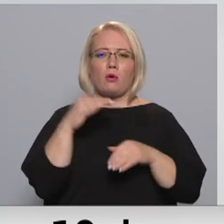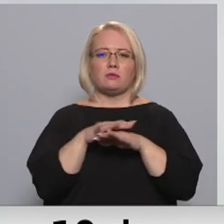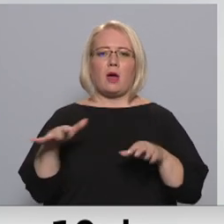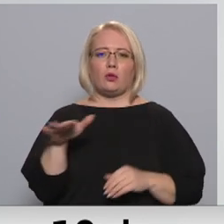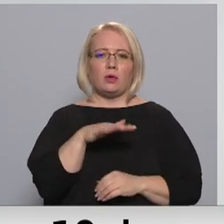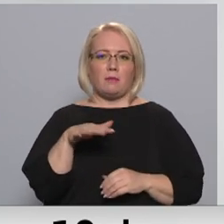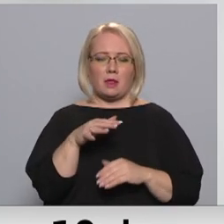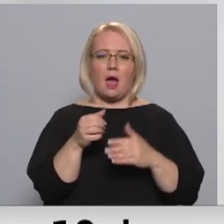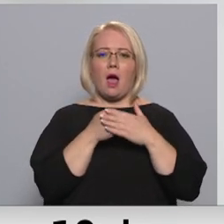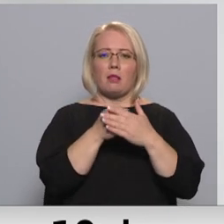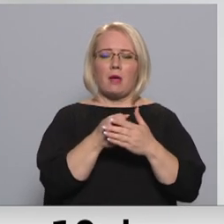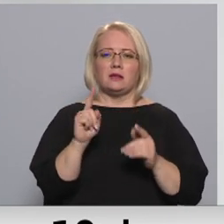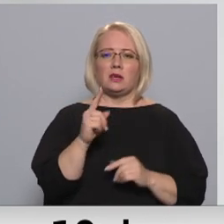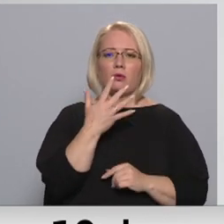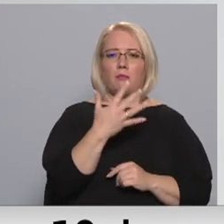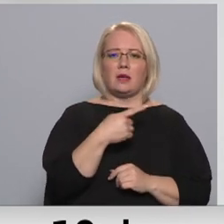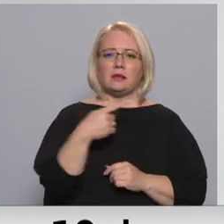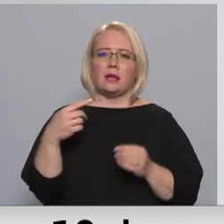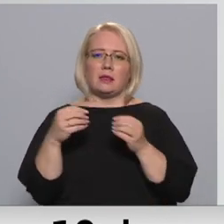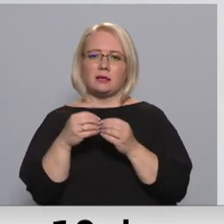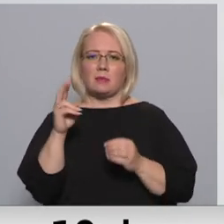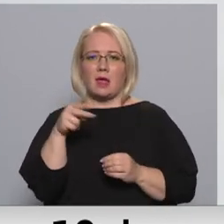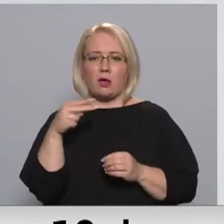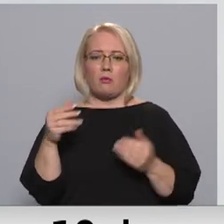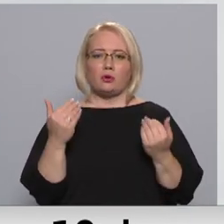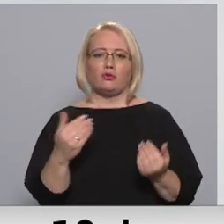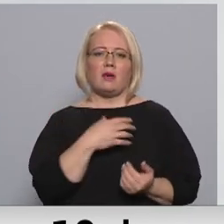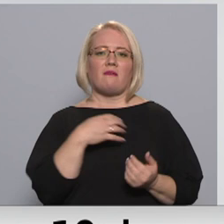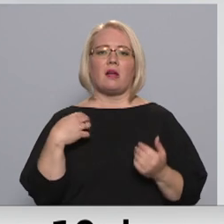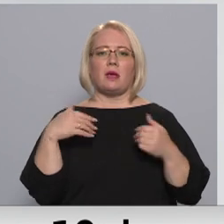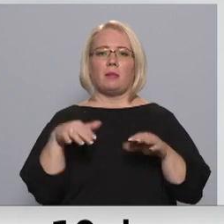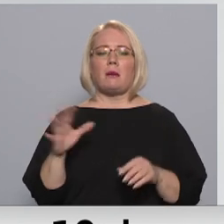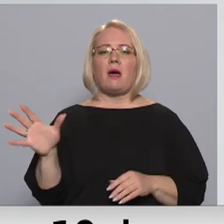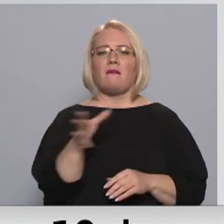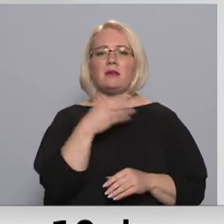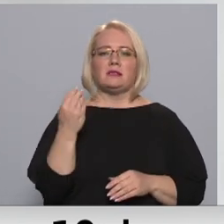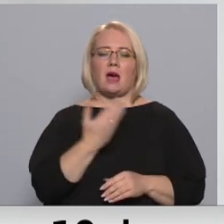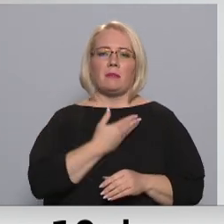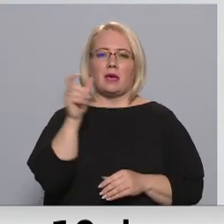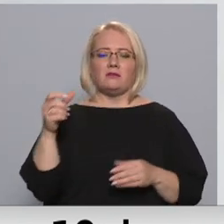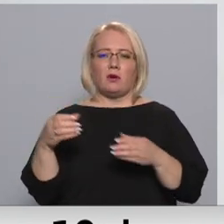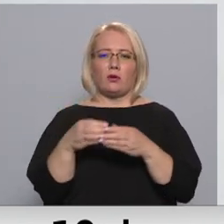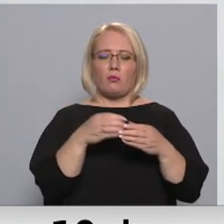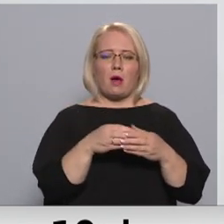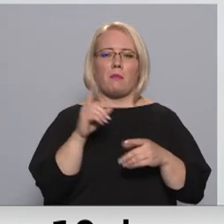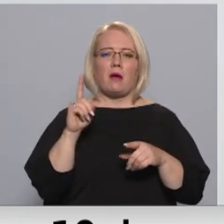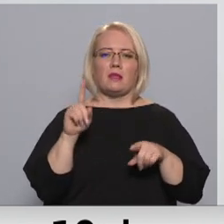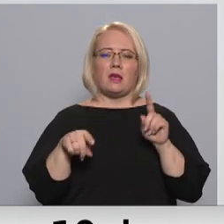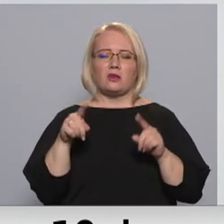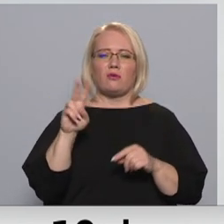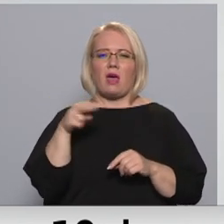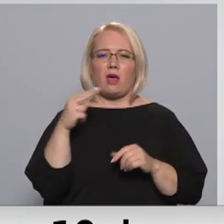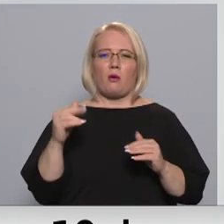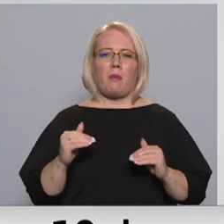Atbalsts ir obžās no 5 līdz 10 eiro, taču šodien valdība lēmusi visām grupām atbalstu par vēl 10 eiro palielinātu.